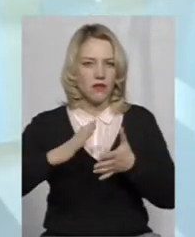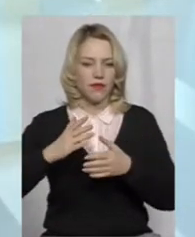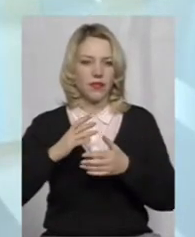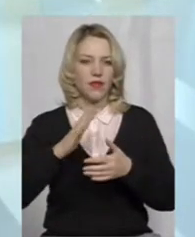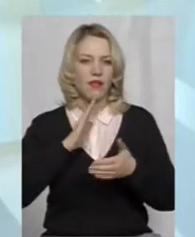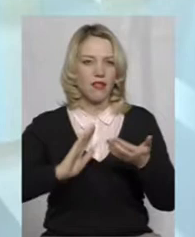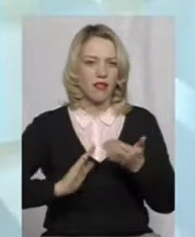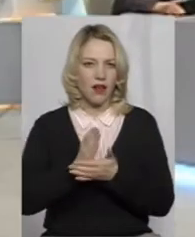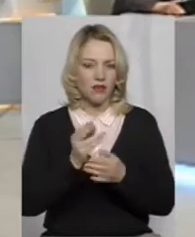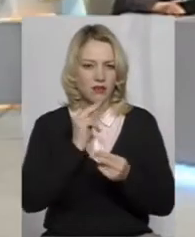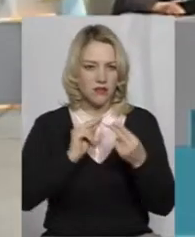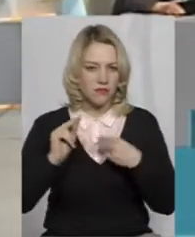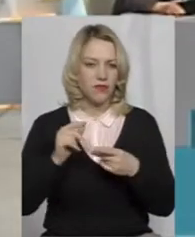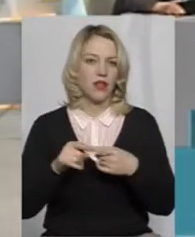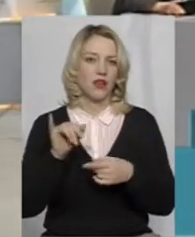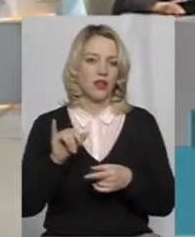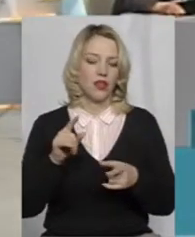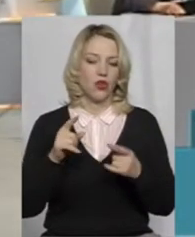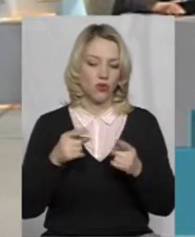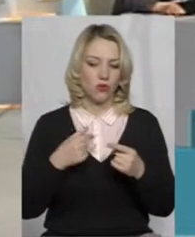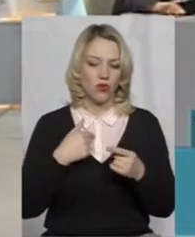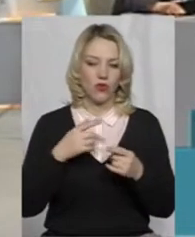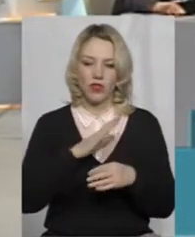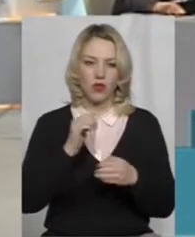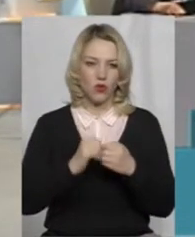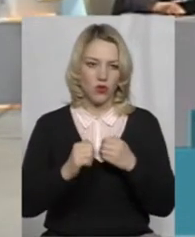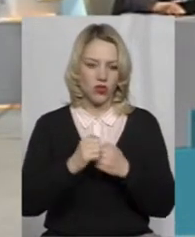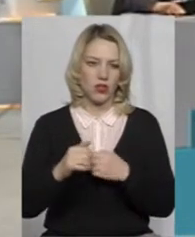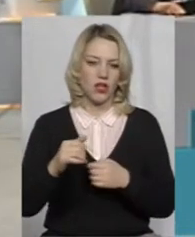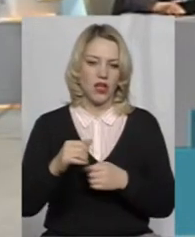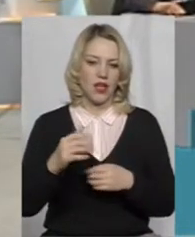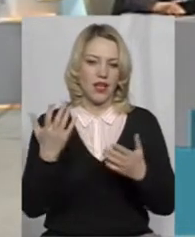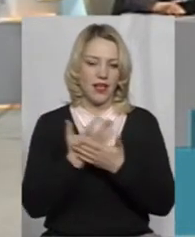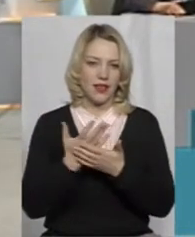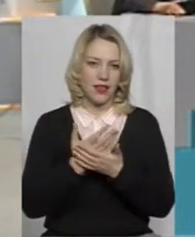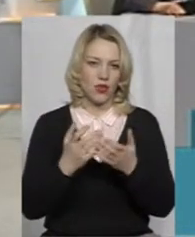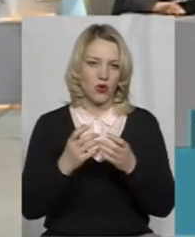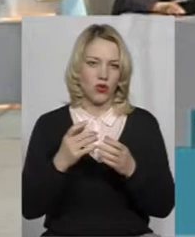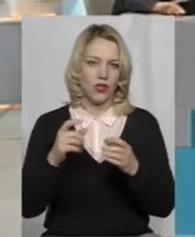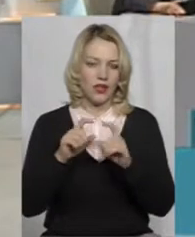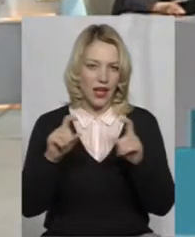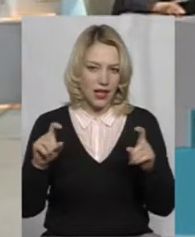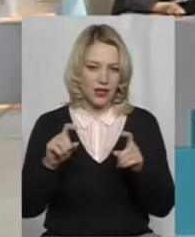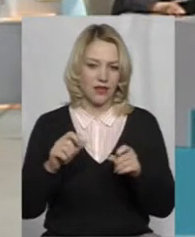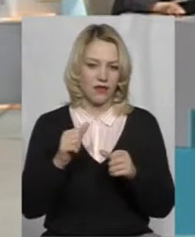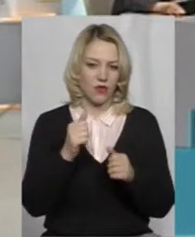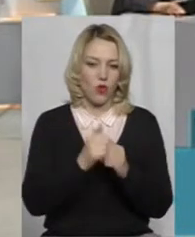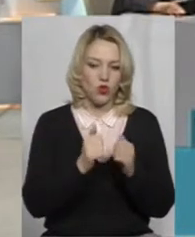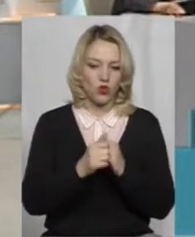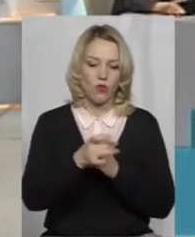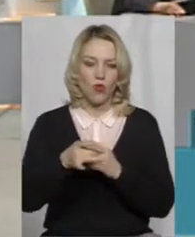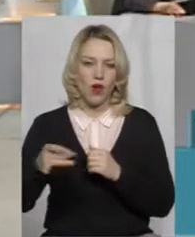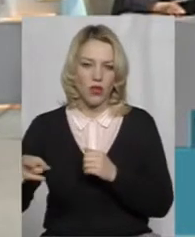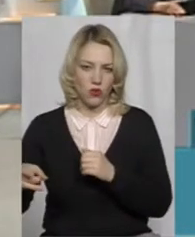Тому я розумію так, що не кожен кінотеатр в районному центрі способен на такі витрати. І районна